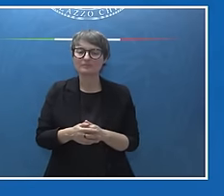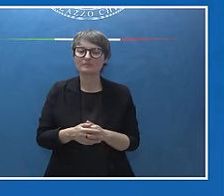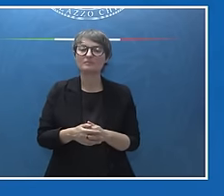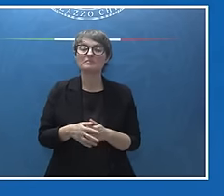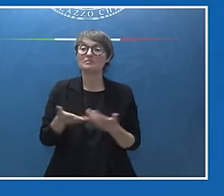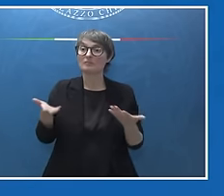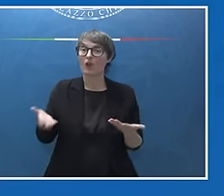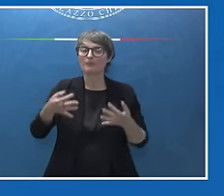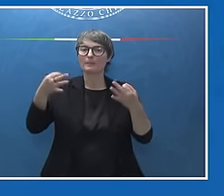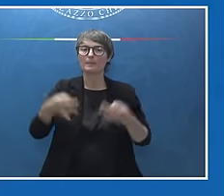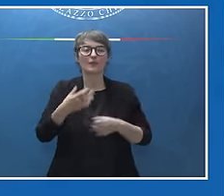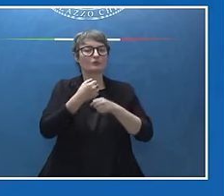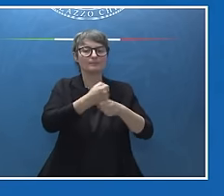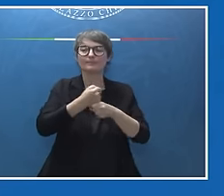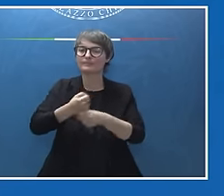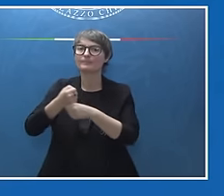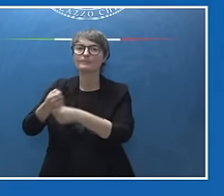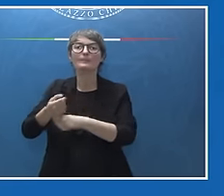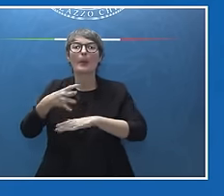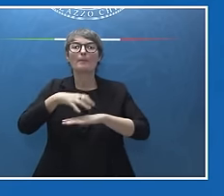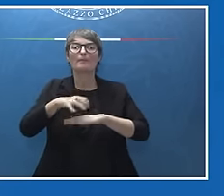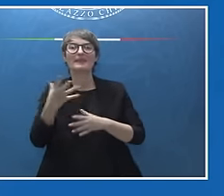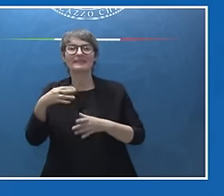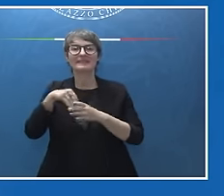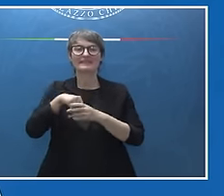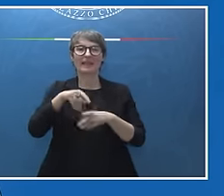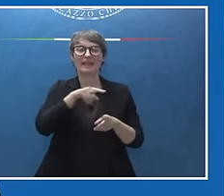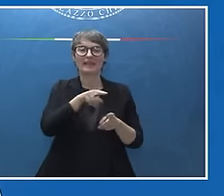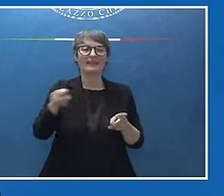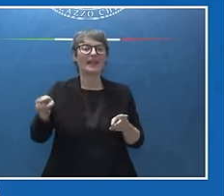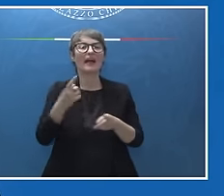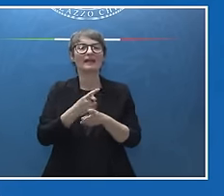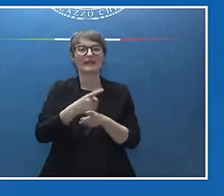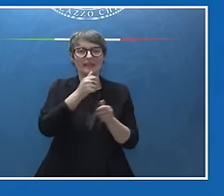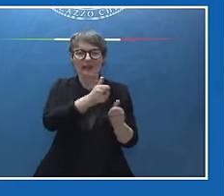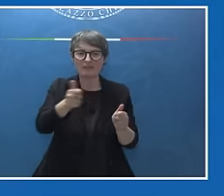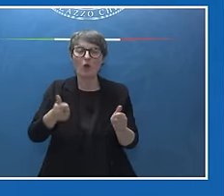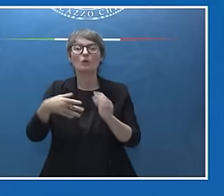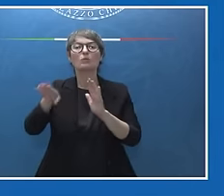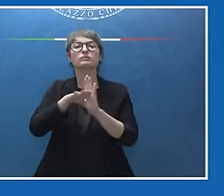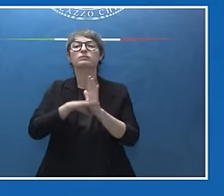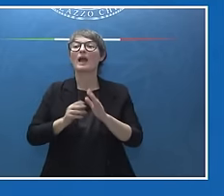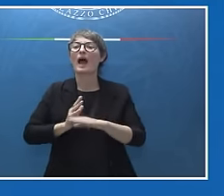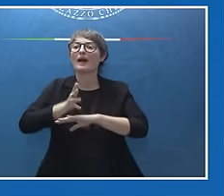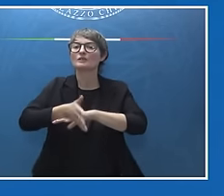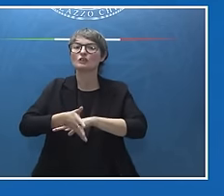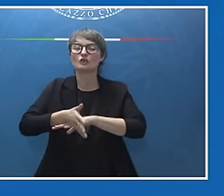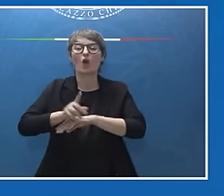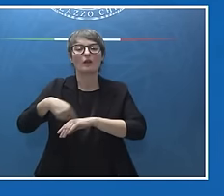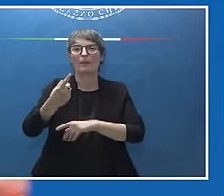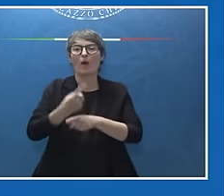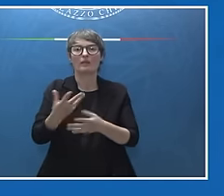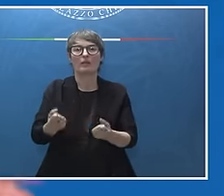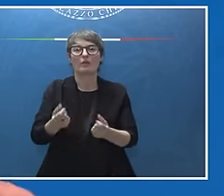degli interni perché mettano a punto un piano d'azione che dovrà essere adottato quanto prima. Quindi noi siamo a lavoro da oggi su questa